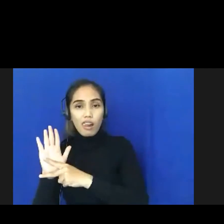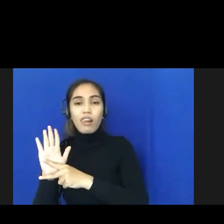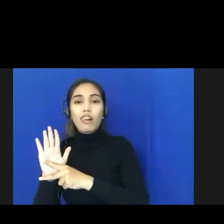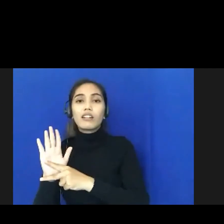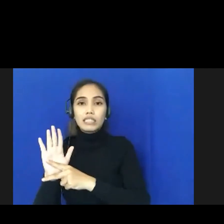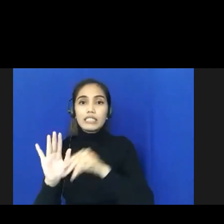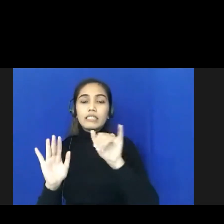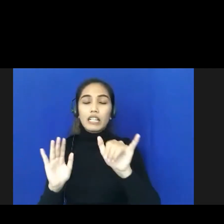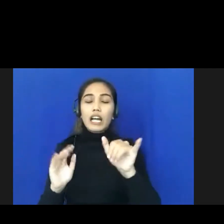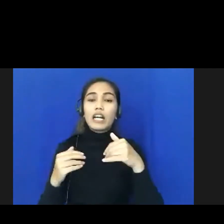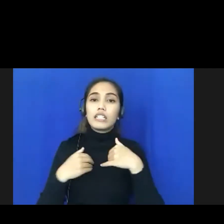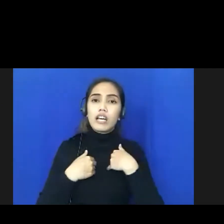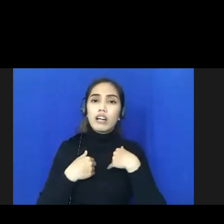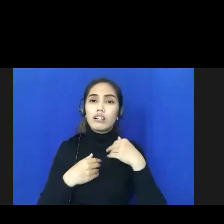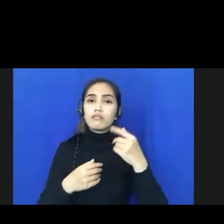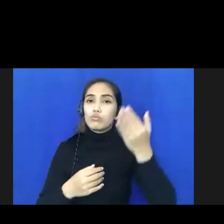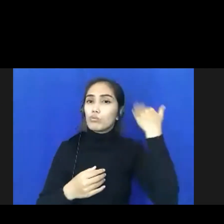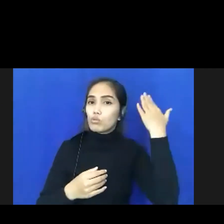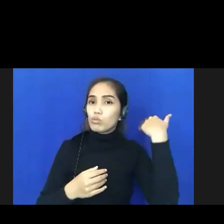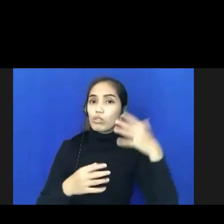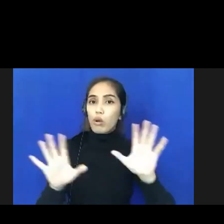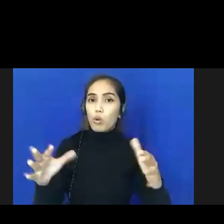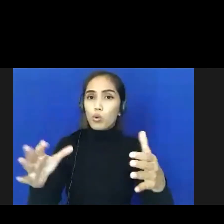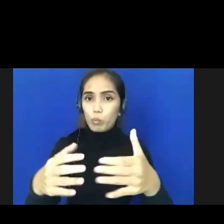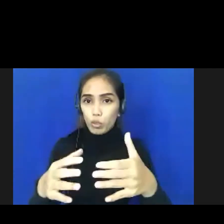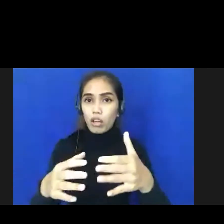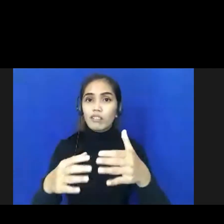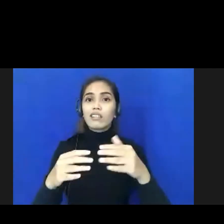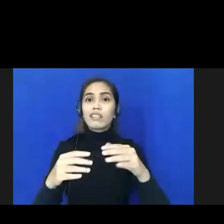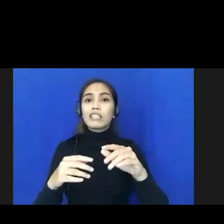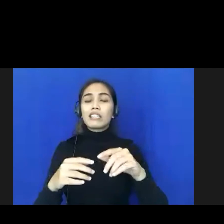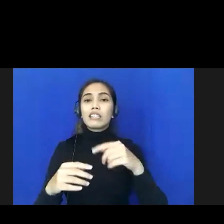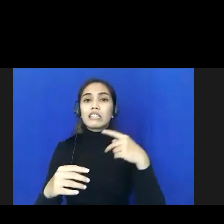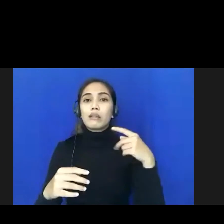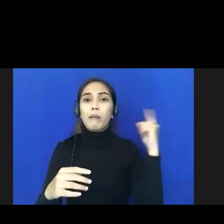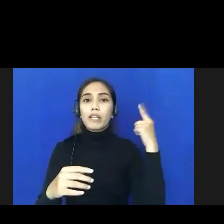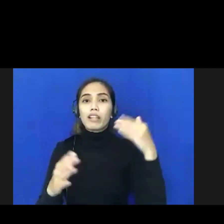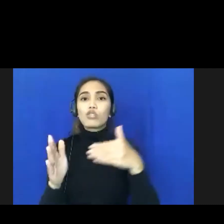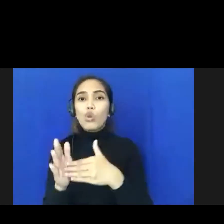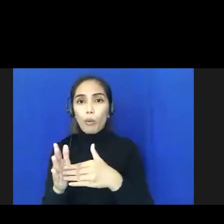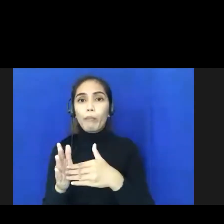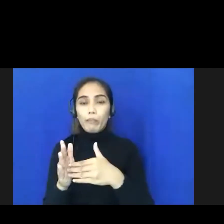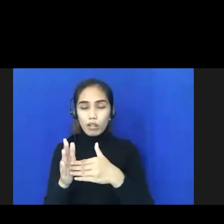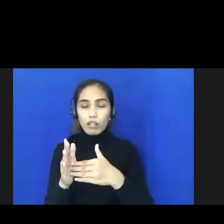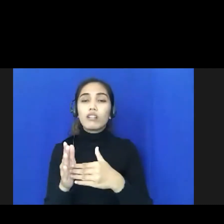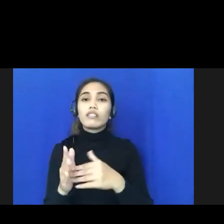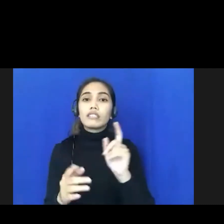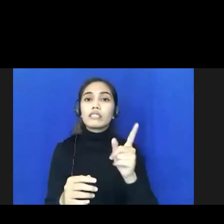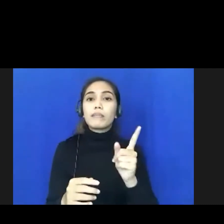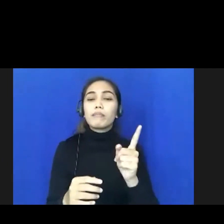yang lalu untuk penguruman penguruman itu kita hentikan tapi dengan adanya